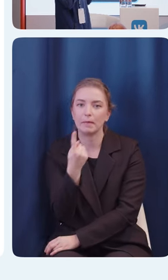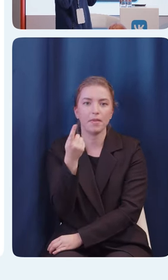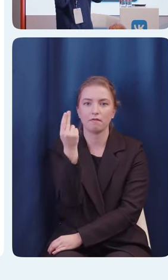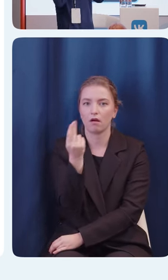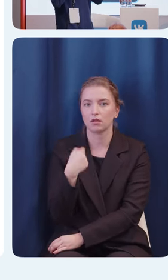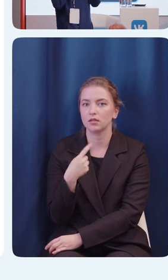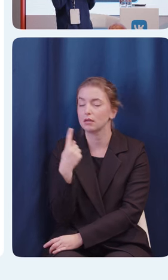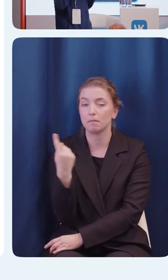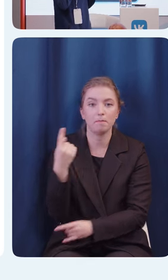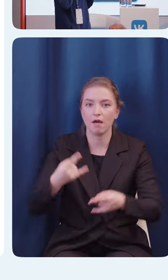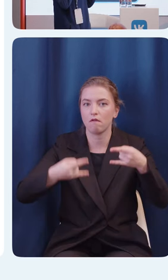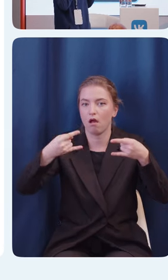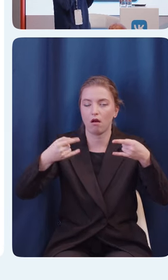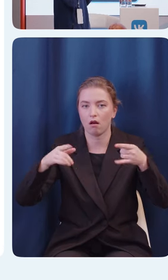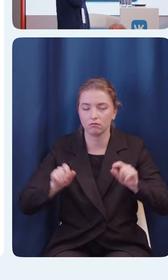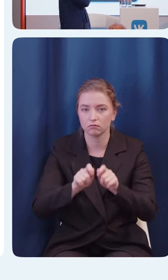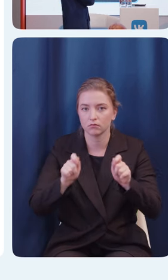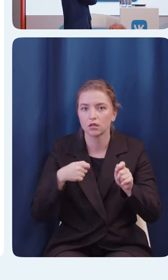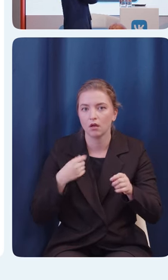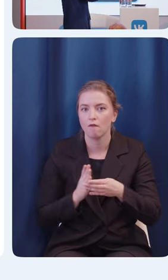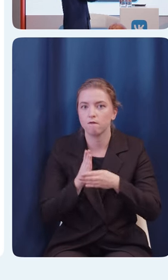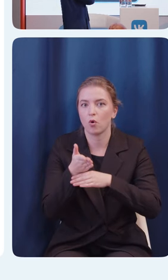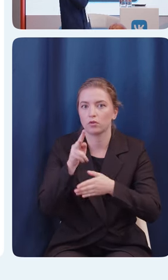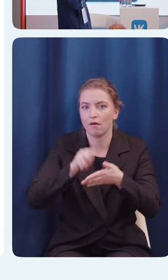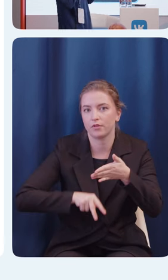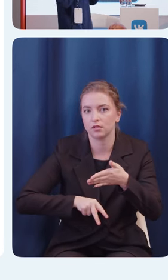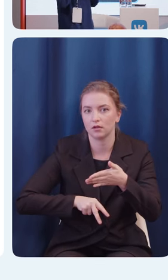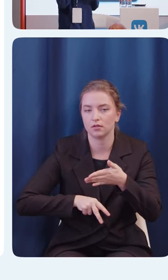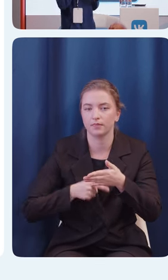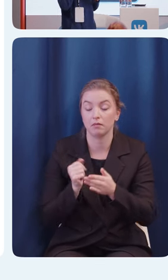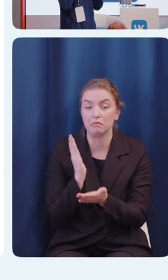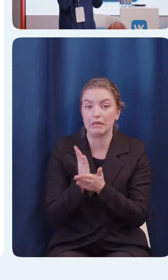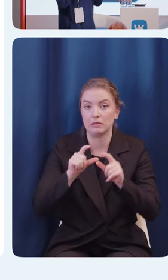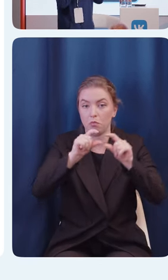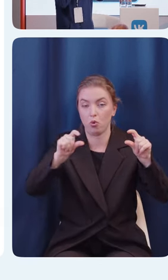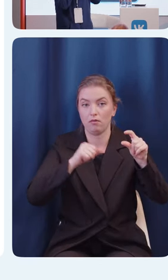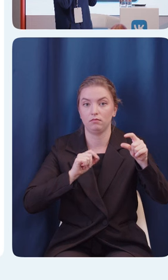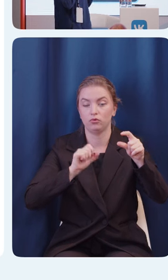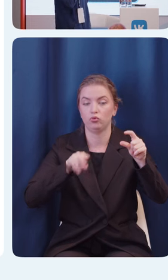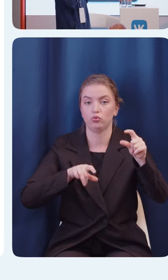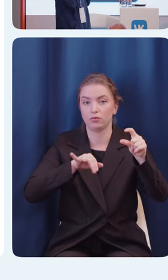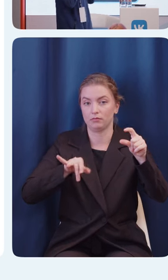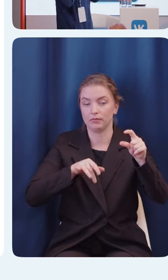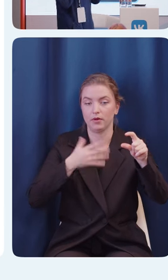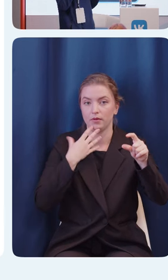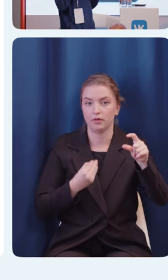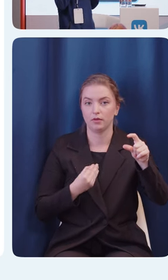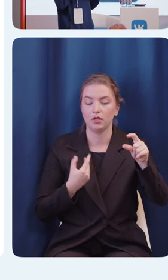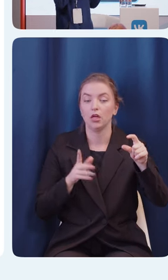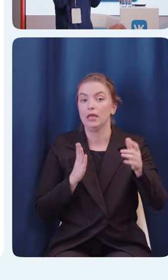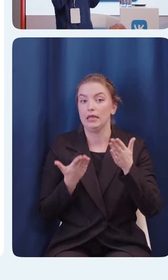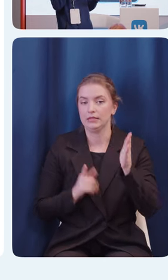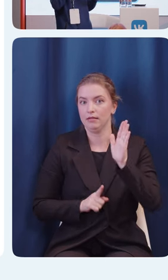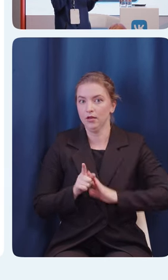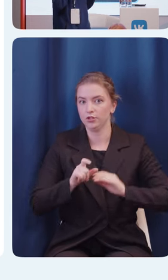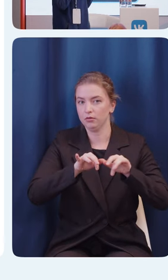первый экран ВК клиента, экран авторизации с полем для ввода. И если начинать в него что-то вписывать,